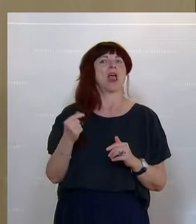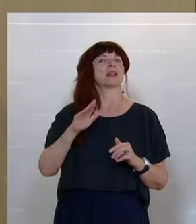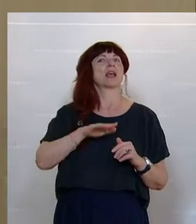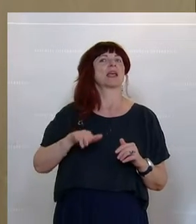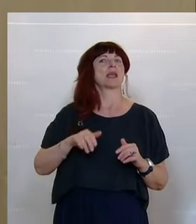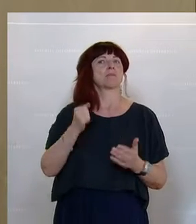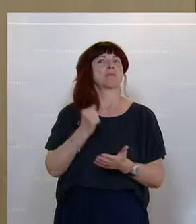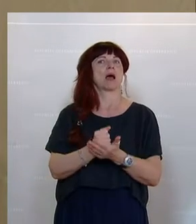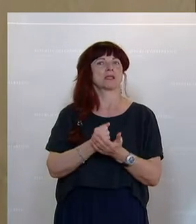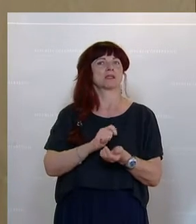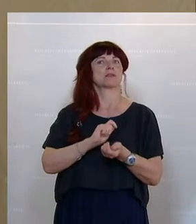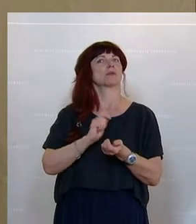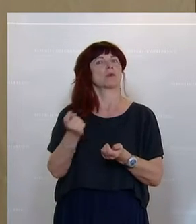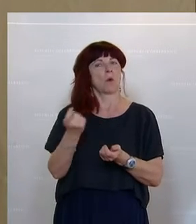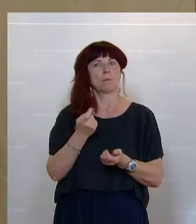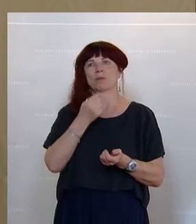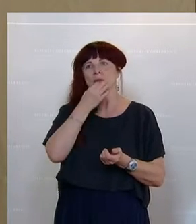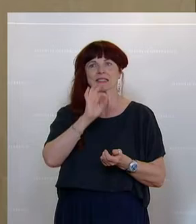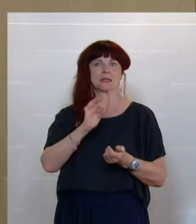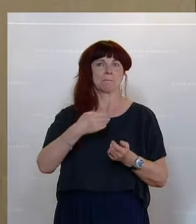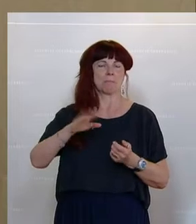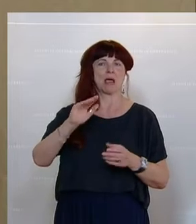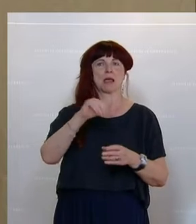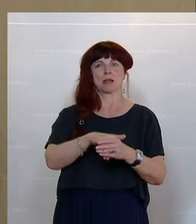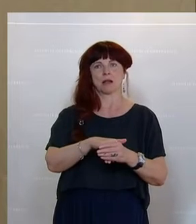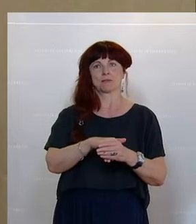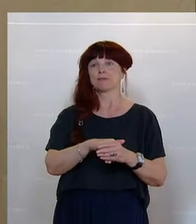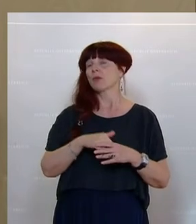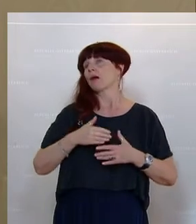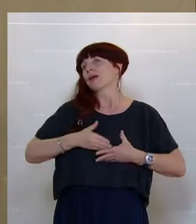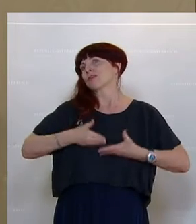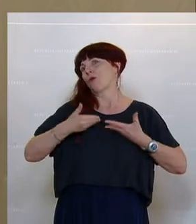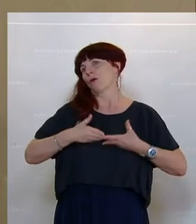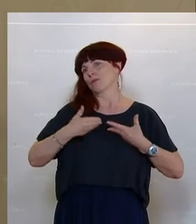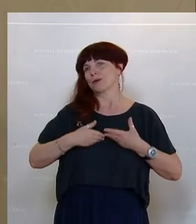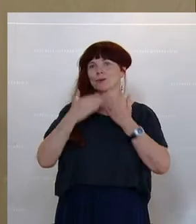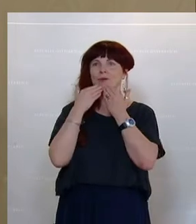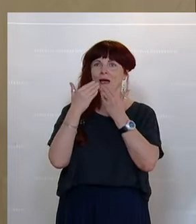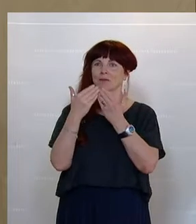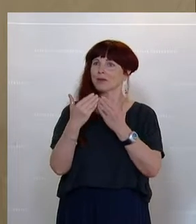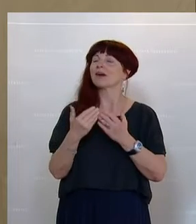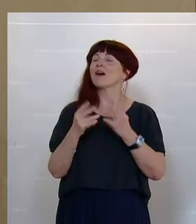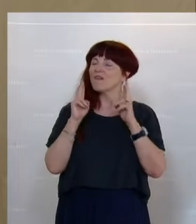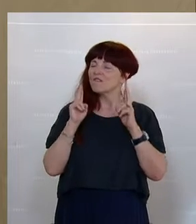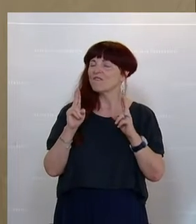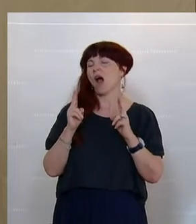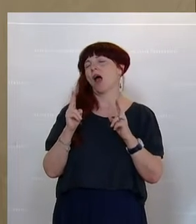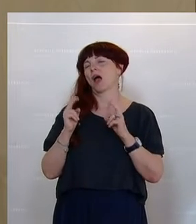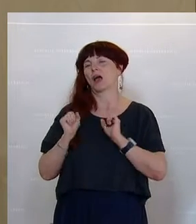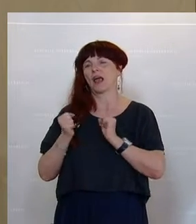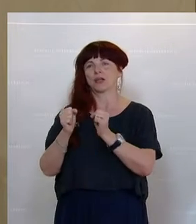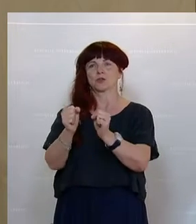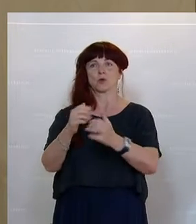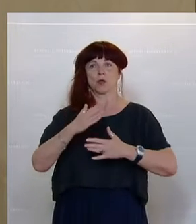Und da bin ich wirklich sehr erfreut und auch dankbar für die ernsthafte Reaktion auf